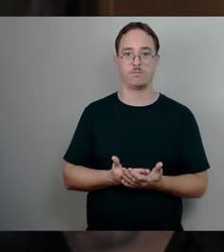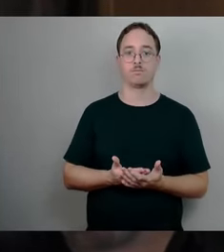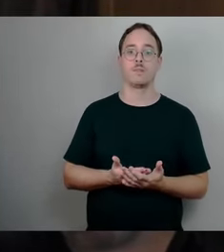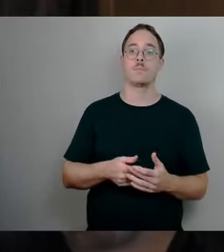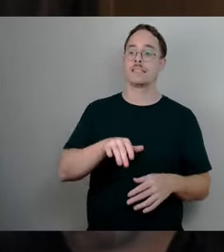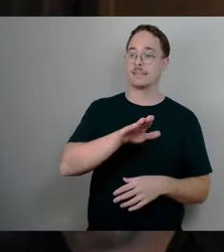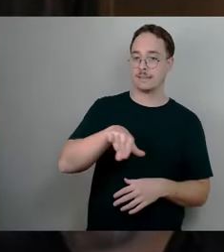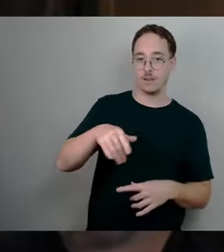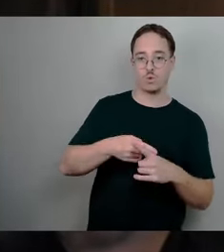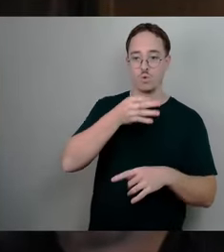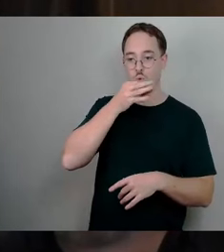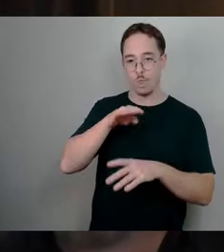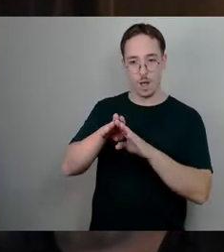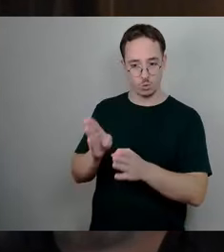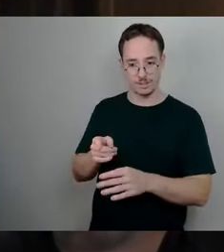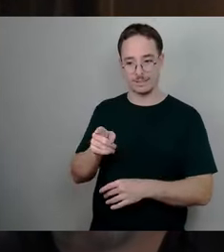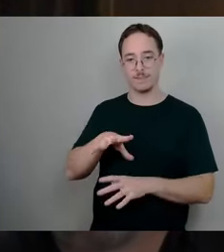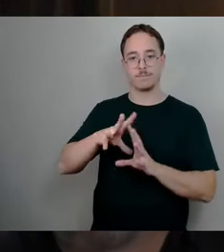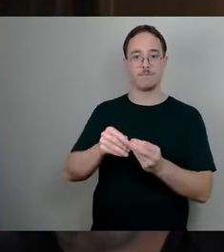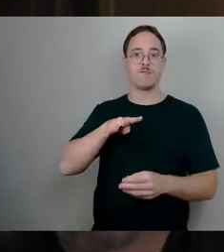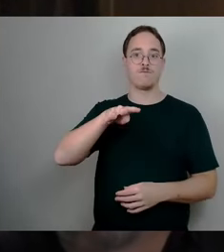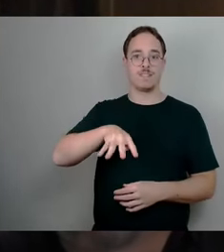davon zwei zur Schließung vorgesehen.